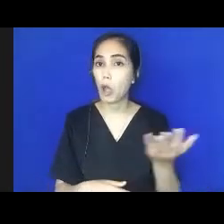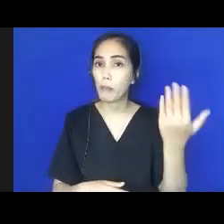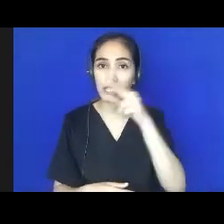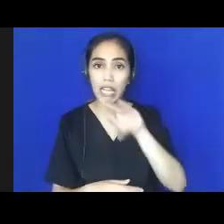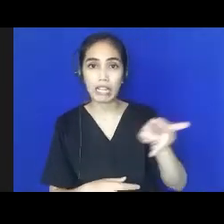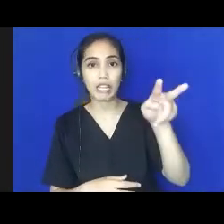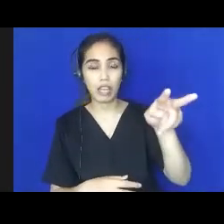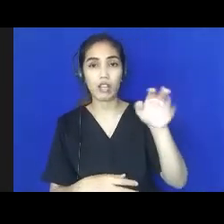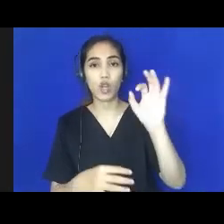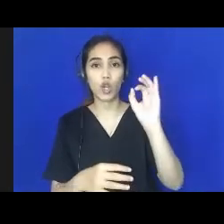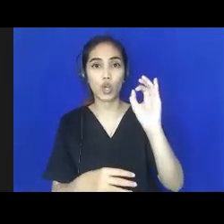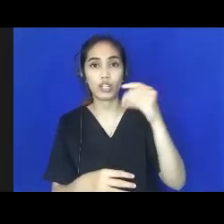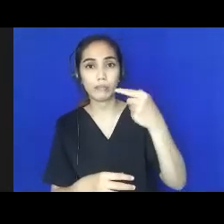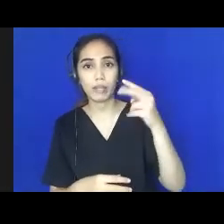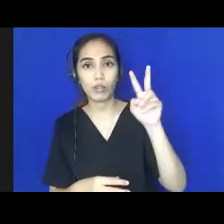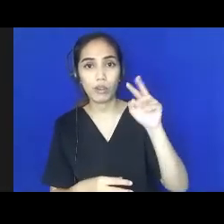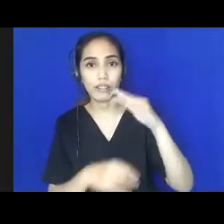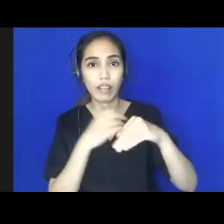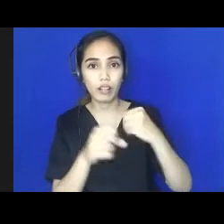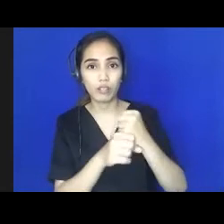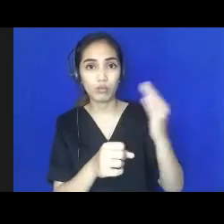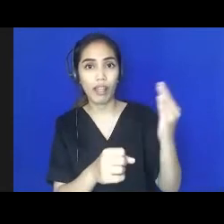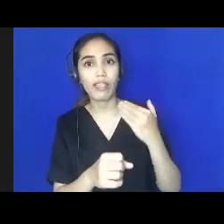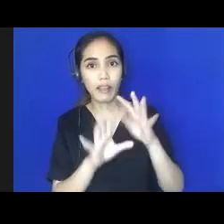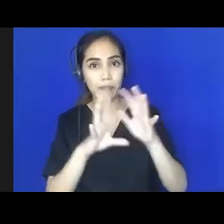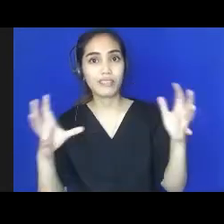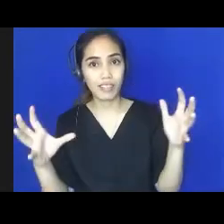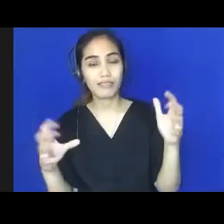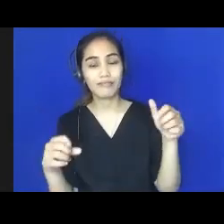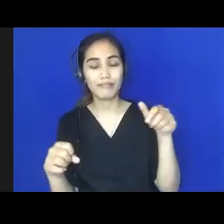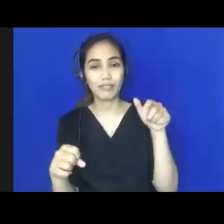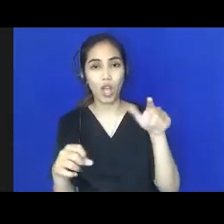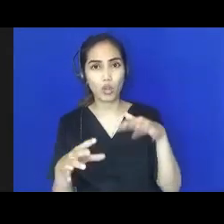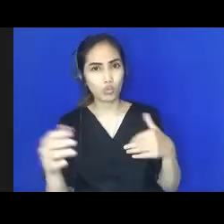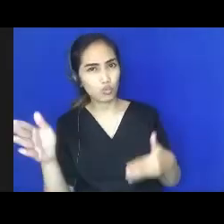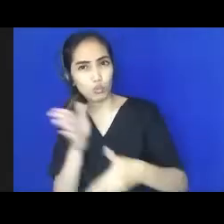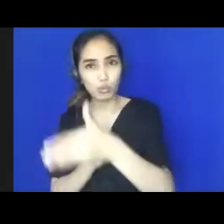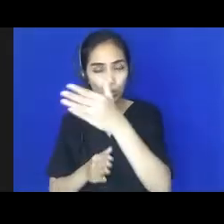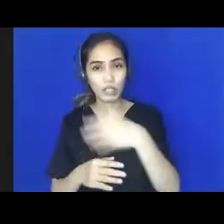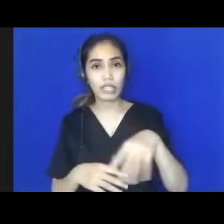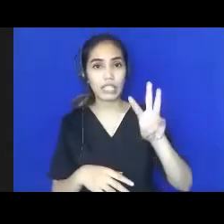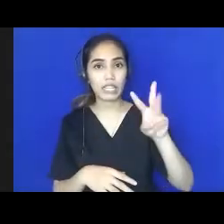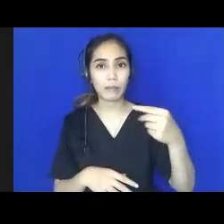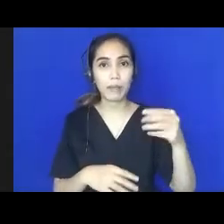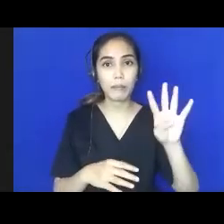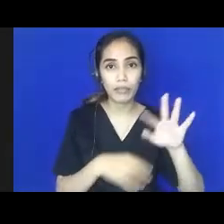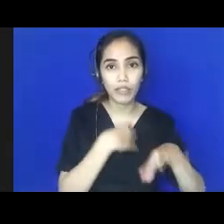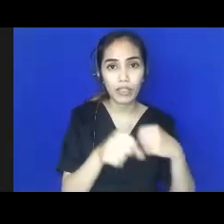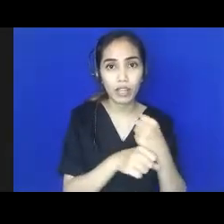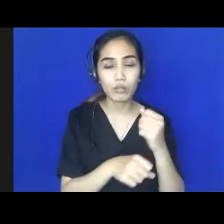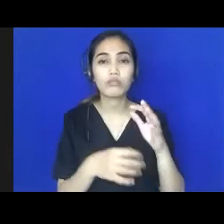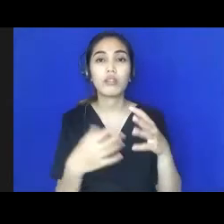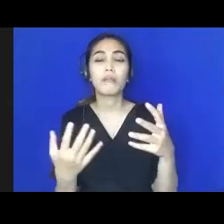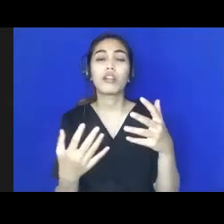anak 0-2 tahun itu tantangan terbesar tapi juga kita harus kebut anak-anak 3-4 tahun sambil